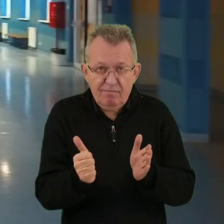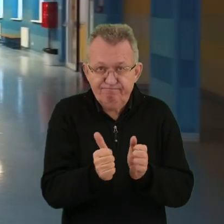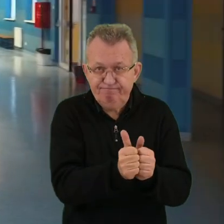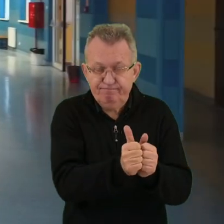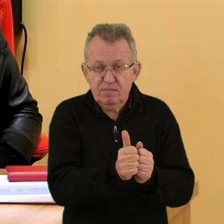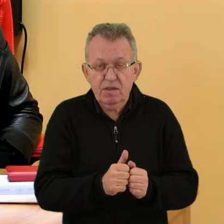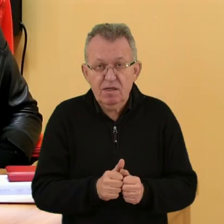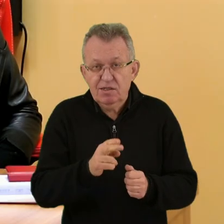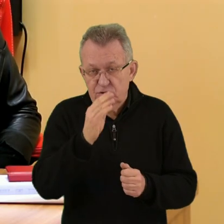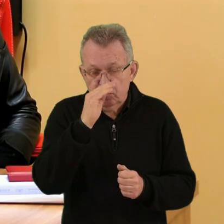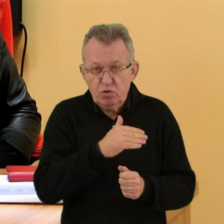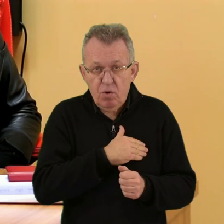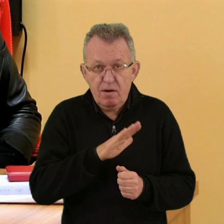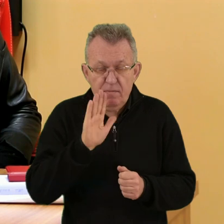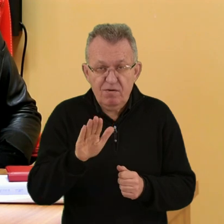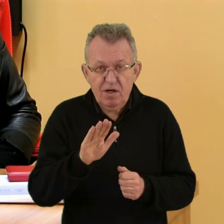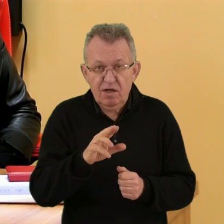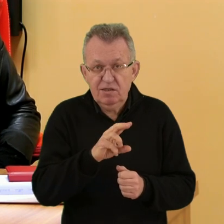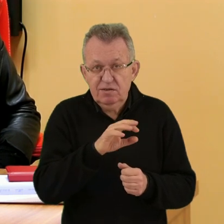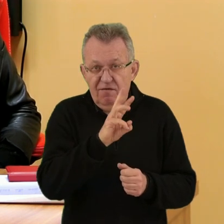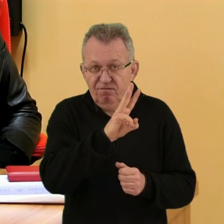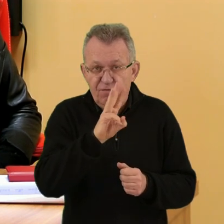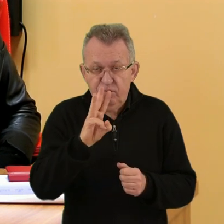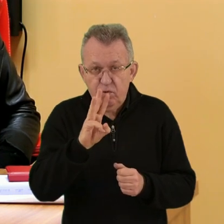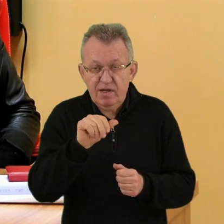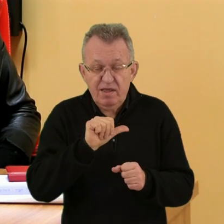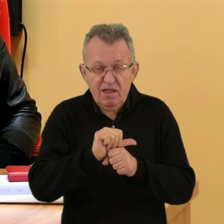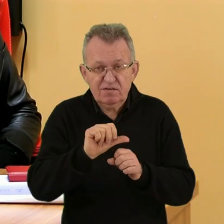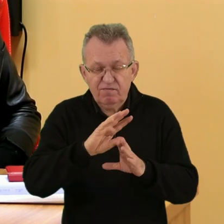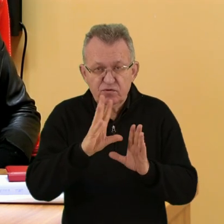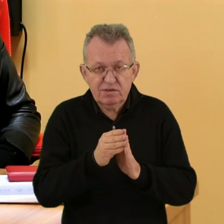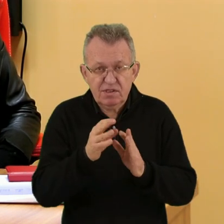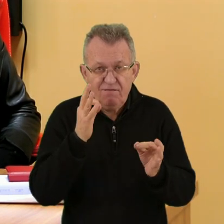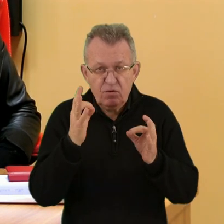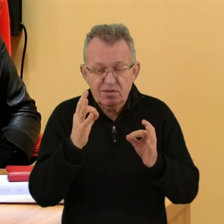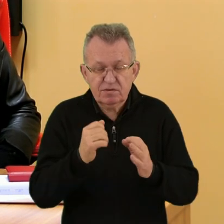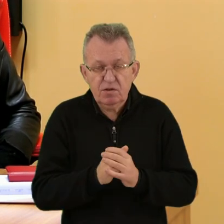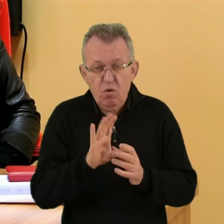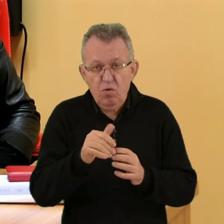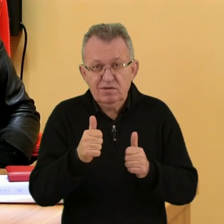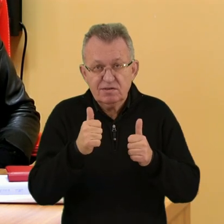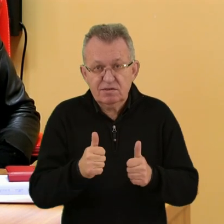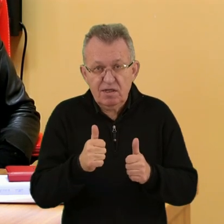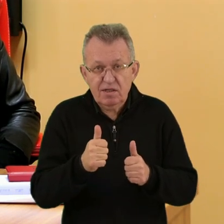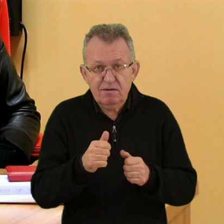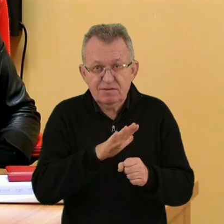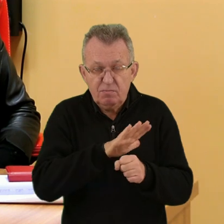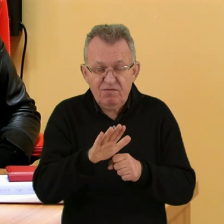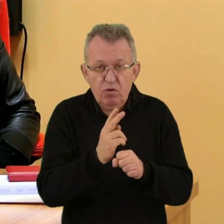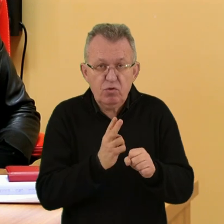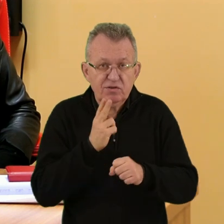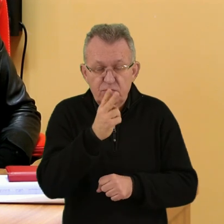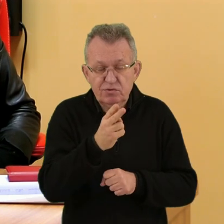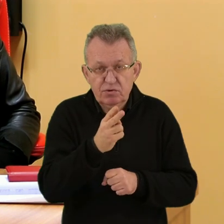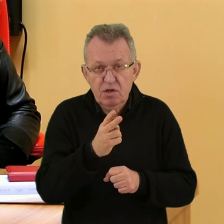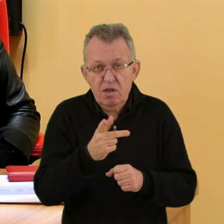asystent. Szkoła posiada stronę internetową, na której są informacje o stanie zapewnienia